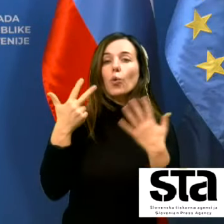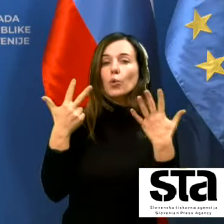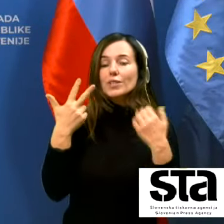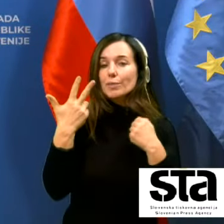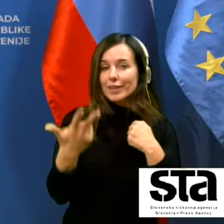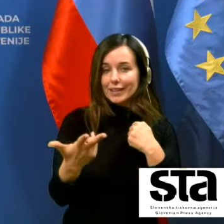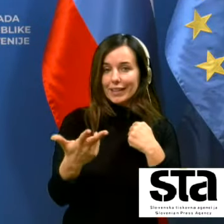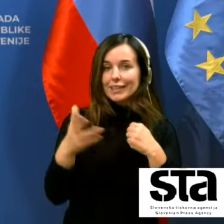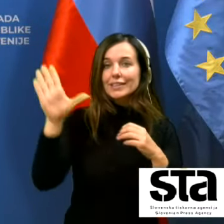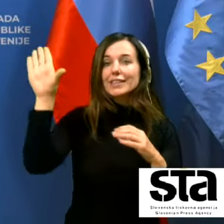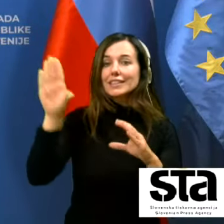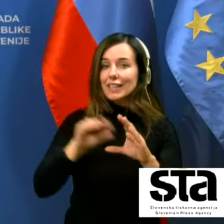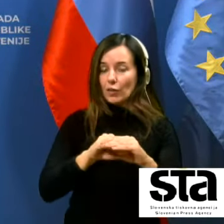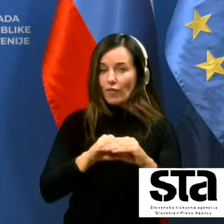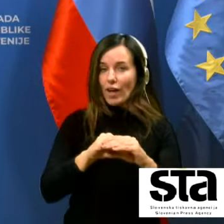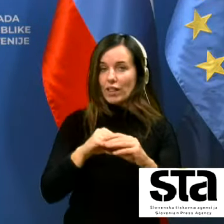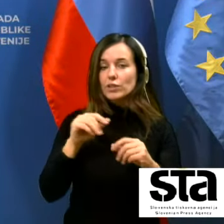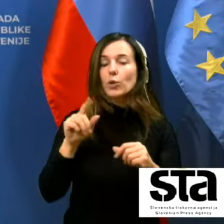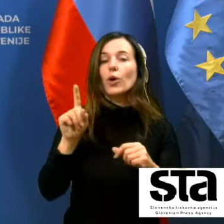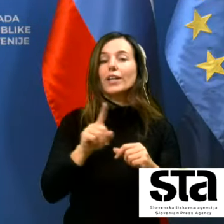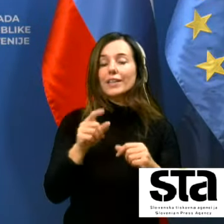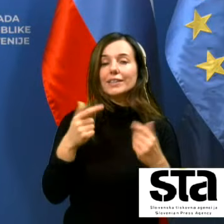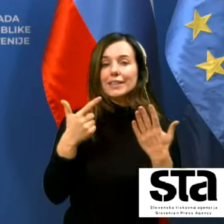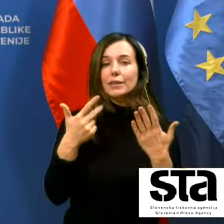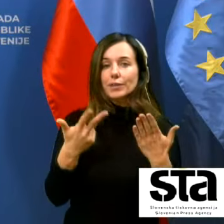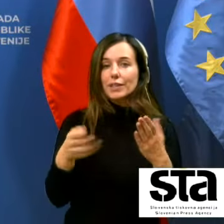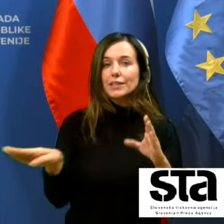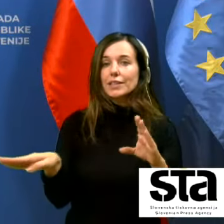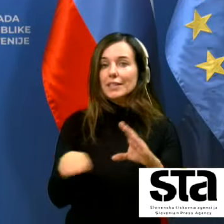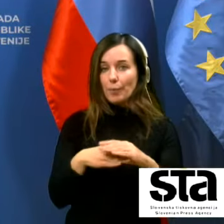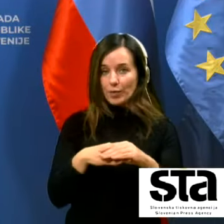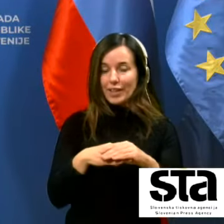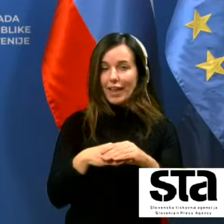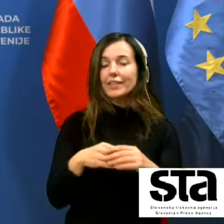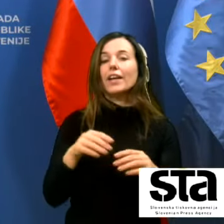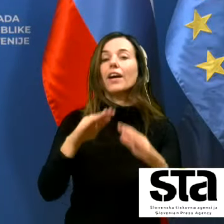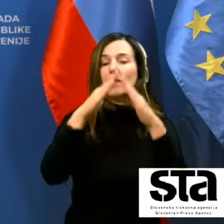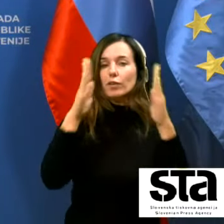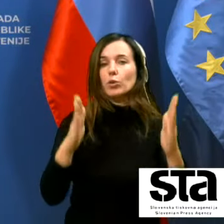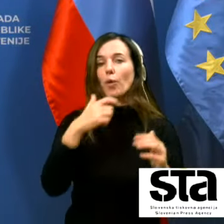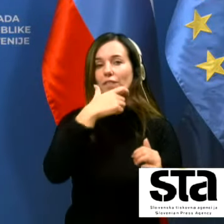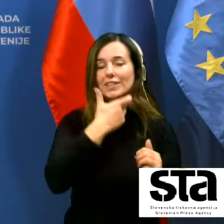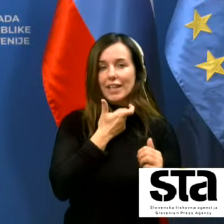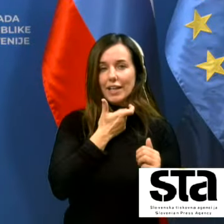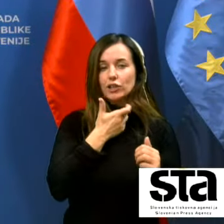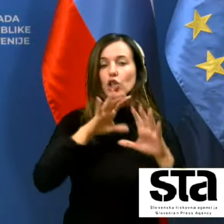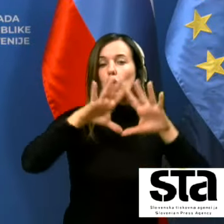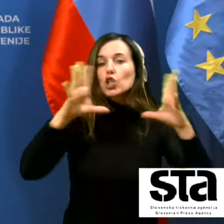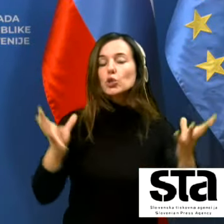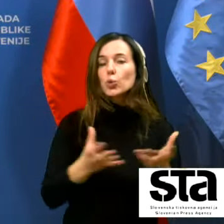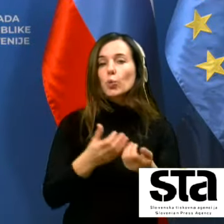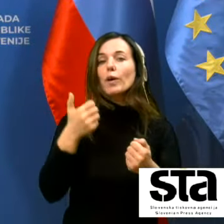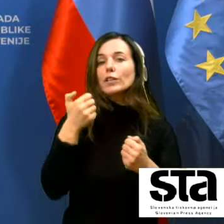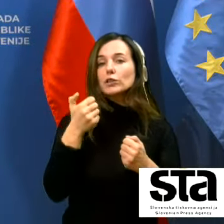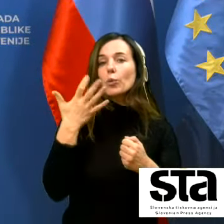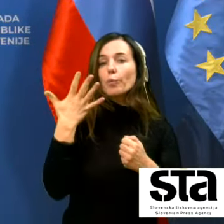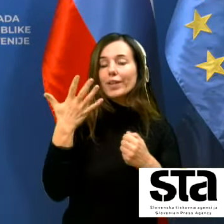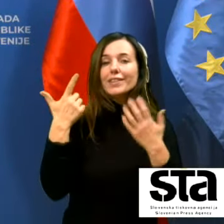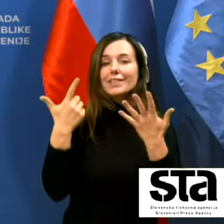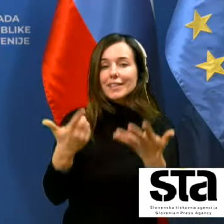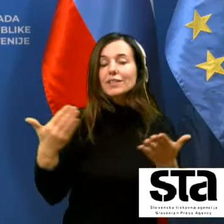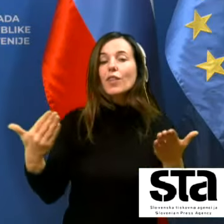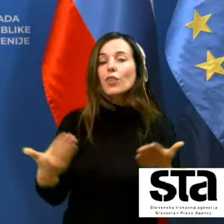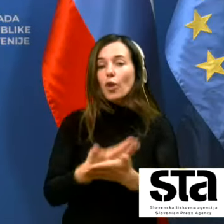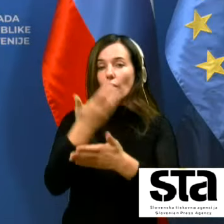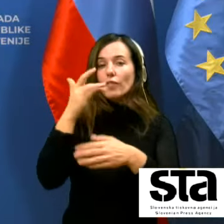stanovalcev in 37 zaposlenih v domovih starejših občanov skupaj torej 175 na novo